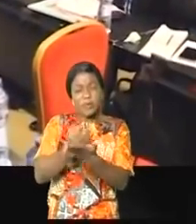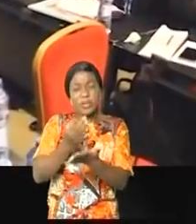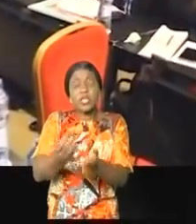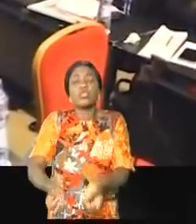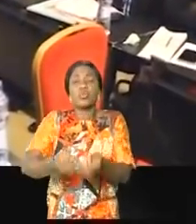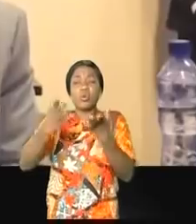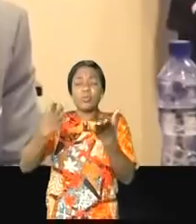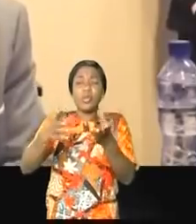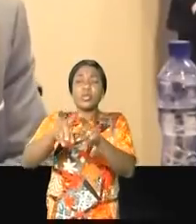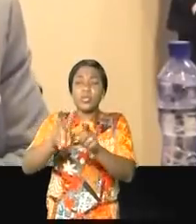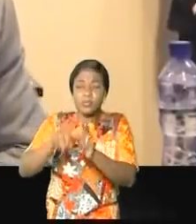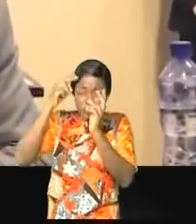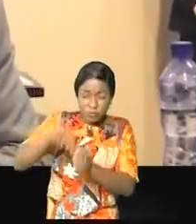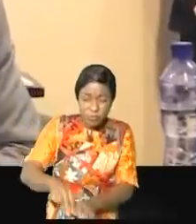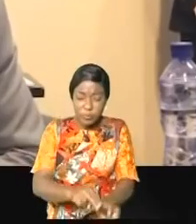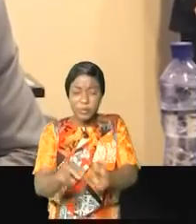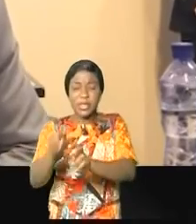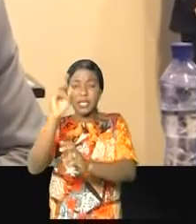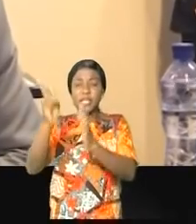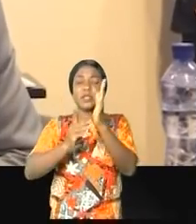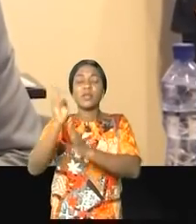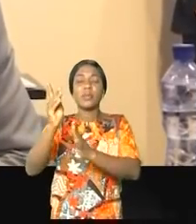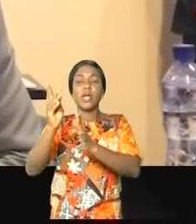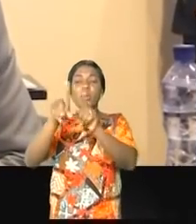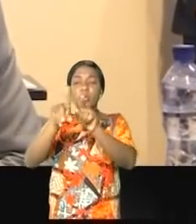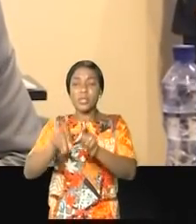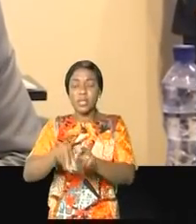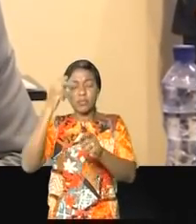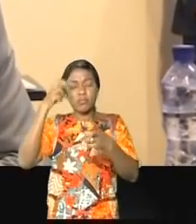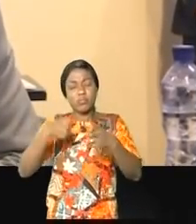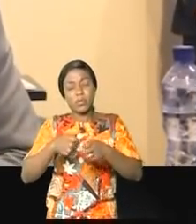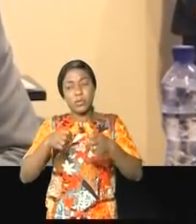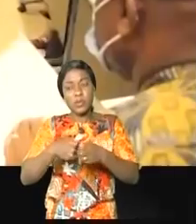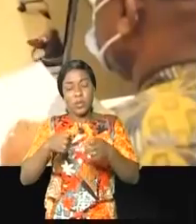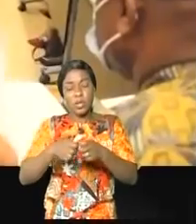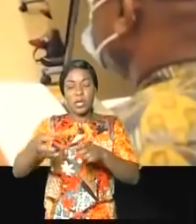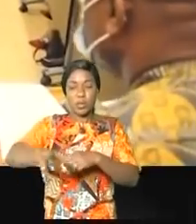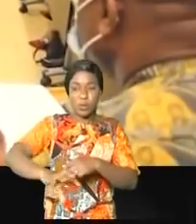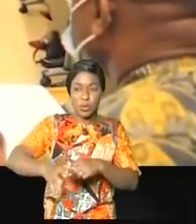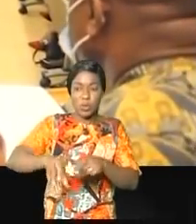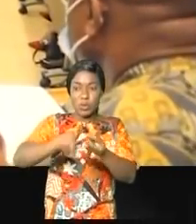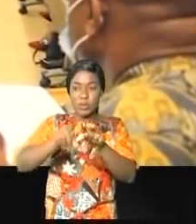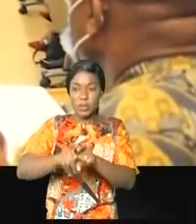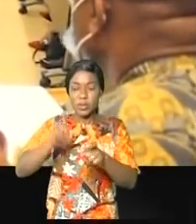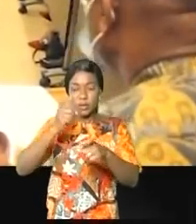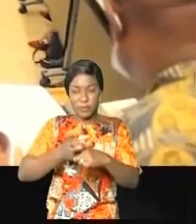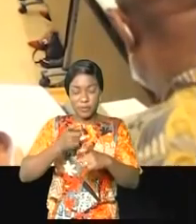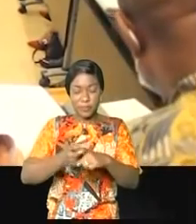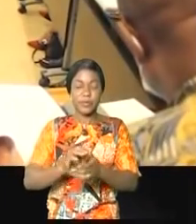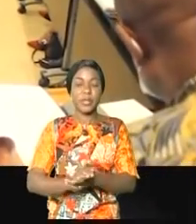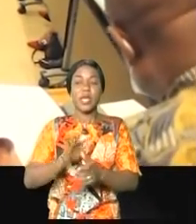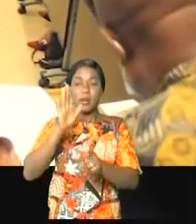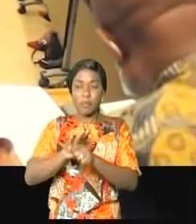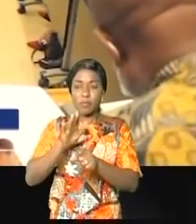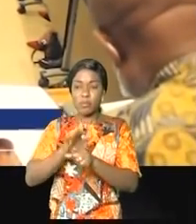options sur la bonne stratégie des développements du site et de la ressource énergétique ciblée de manière efficace et rationnelle. Plusieurs